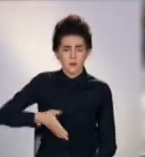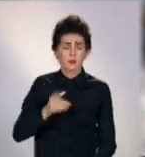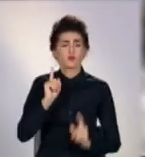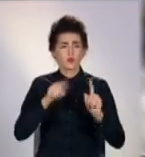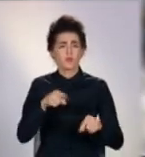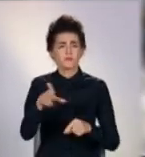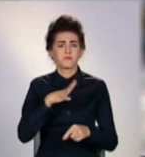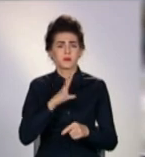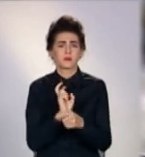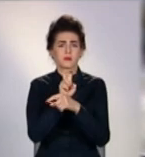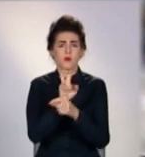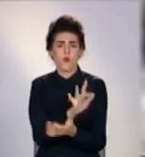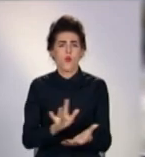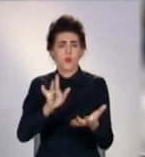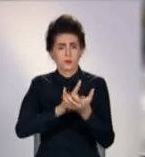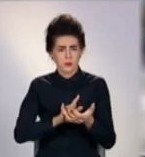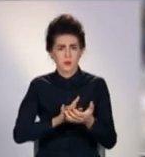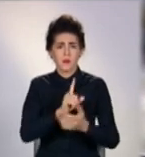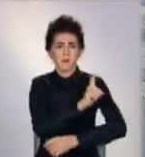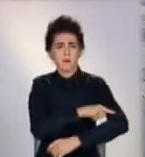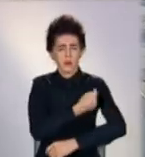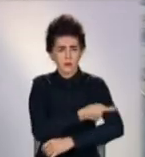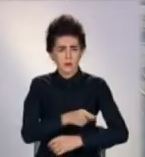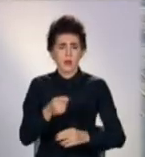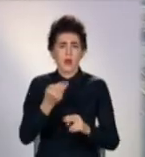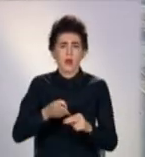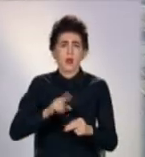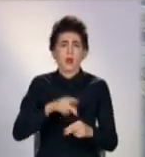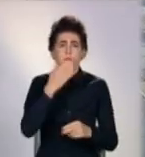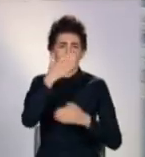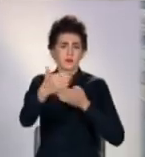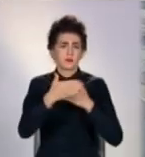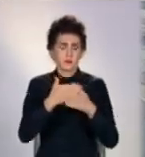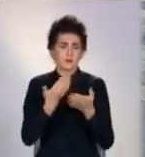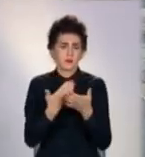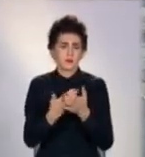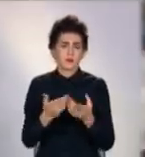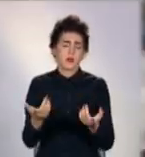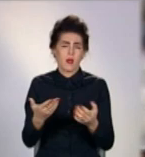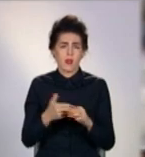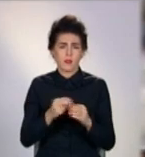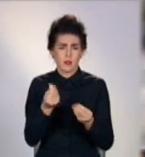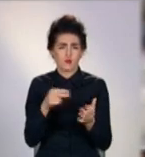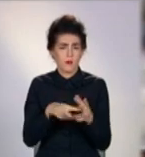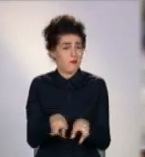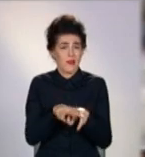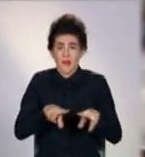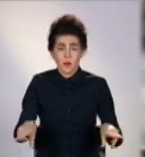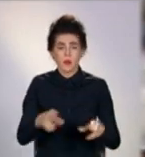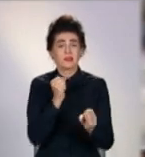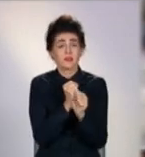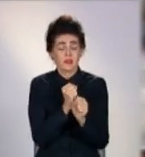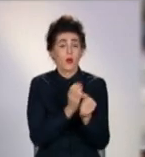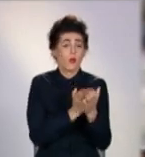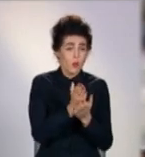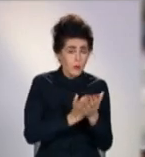в міську лікарню. Їм обійшлося таких ж гривень. Зробили операцію і вже,